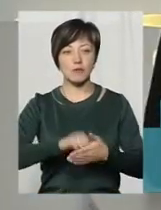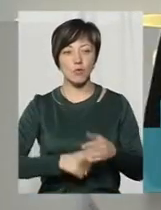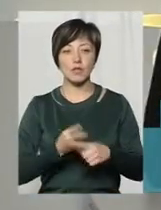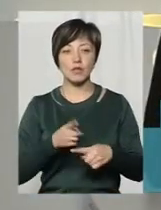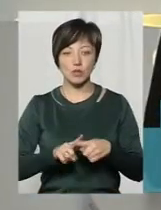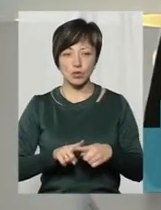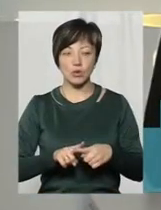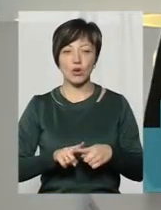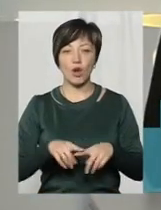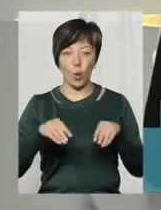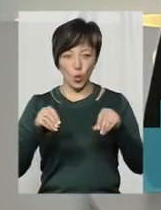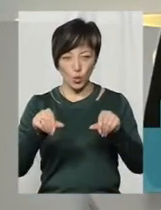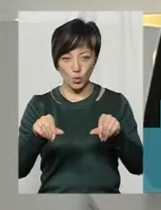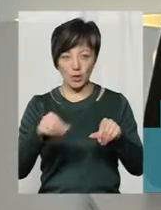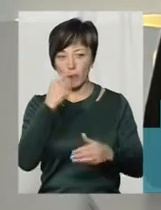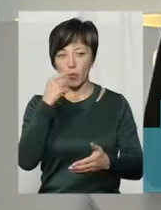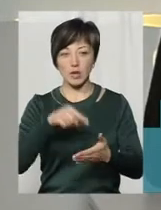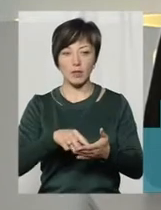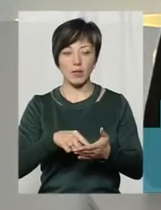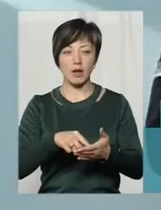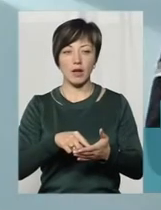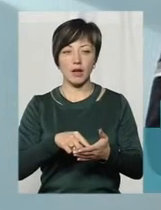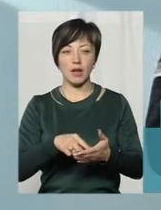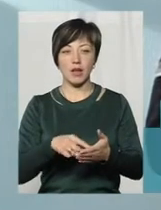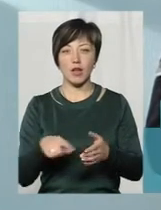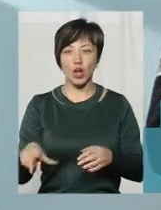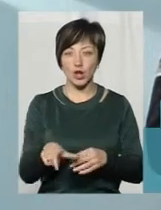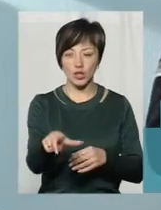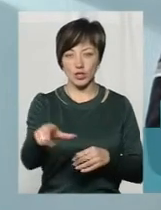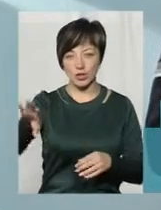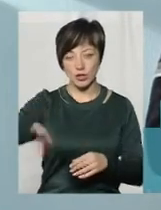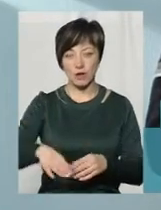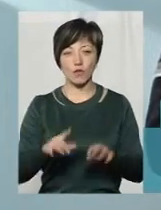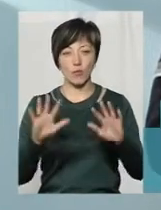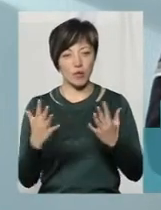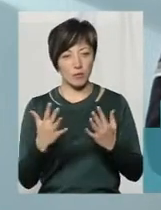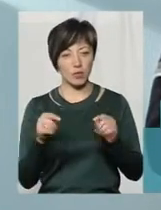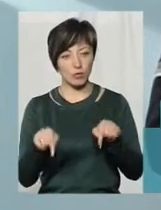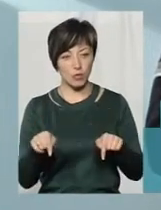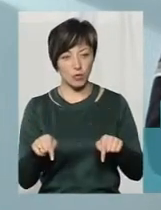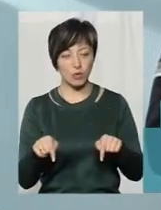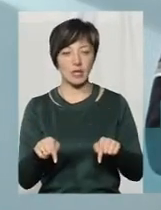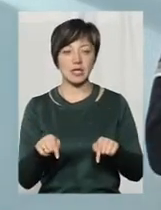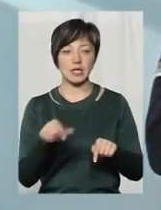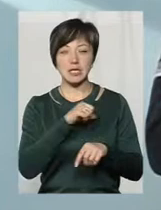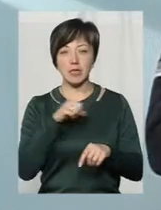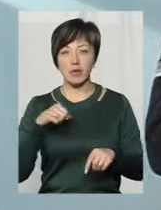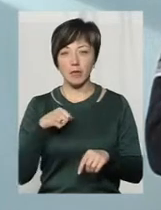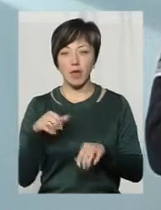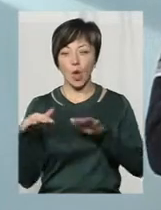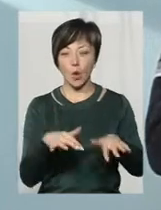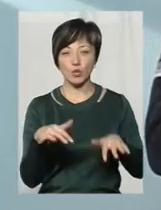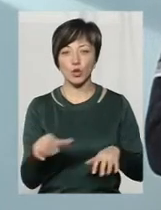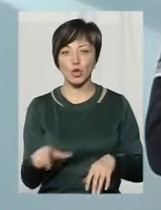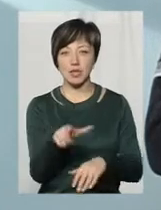цей грунт потрапляє не тільки на заплаву, а в цьому, як випадку в даному, саме русло річки